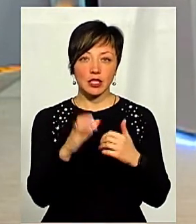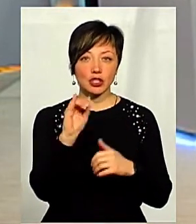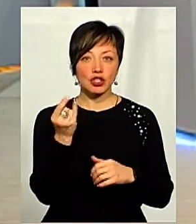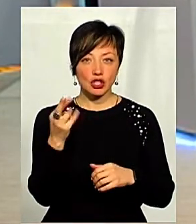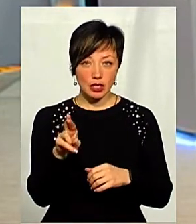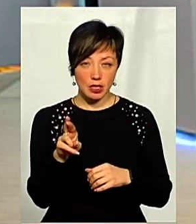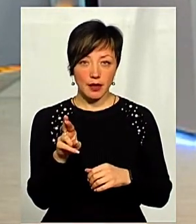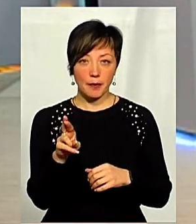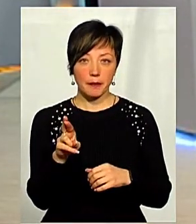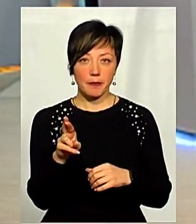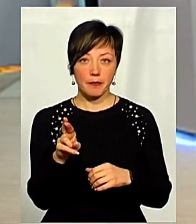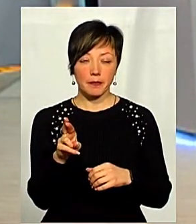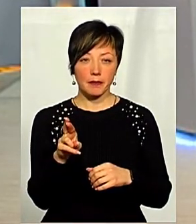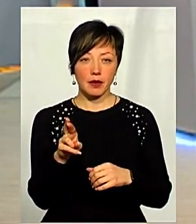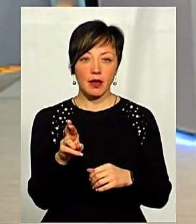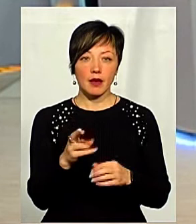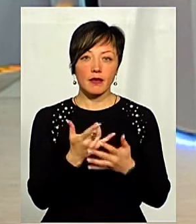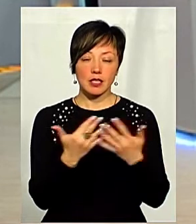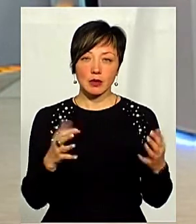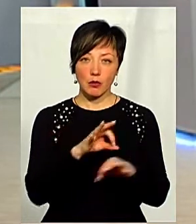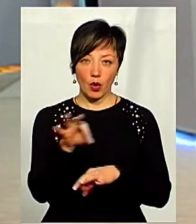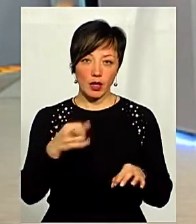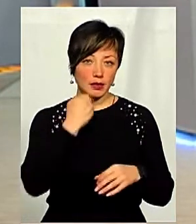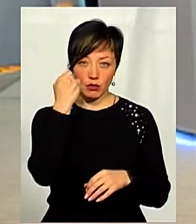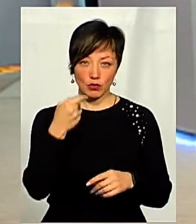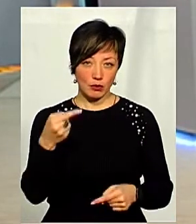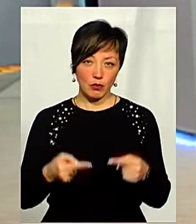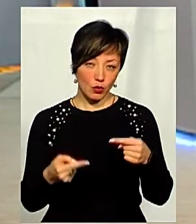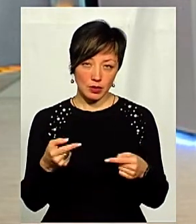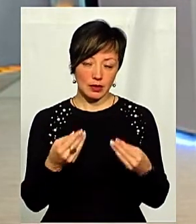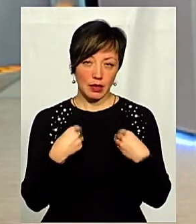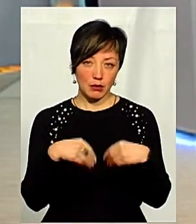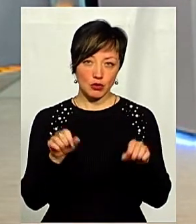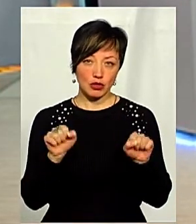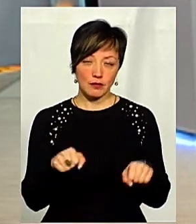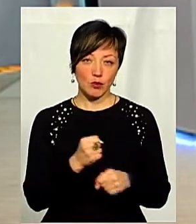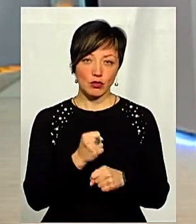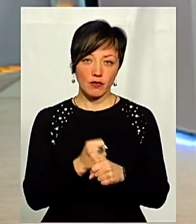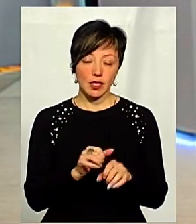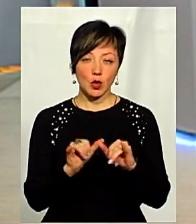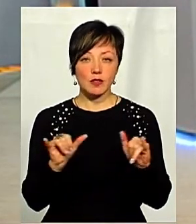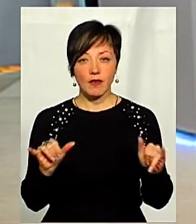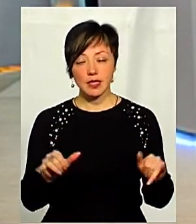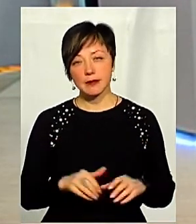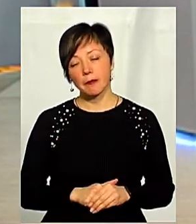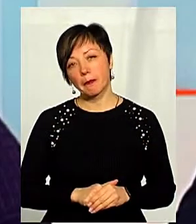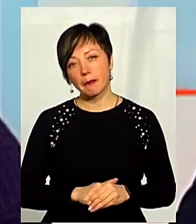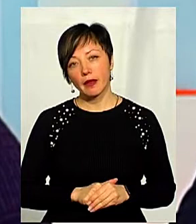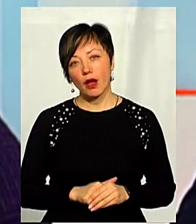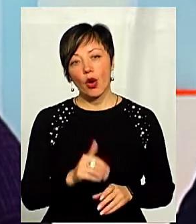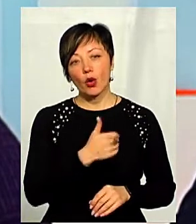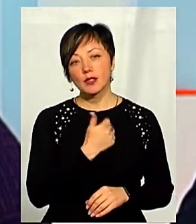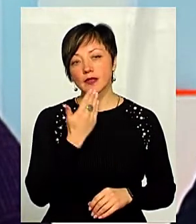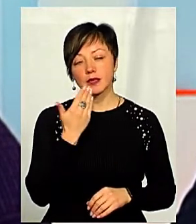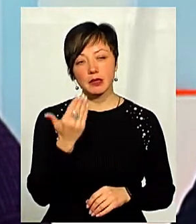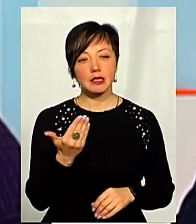була зустріч по медичних проєктах. Я вам дякую, що ви нам не заперечили, скажімо так, дали можливість працювати і розвиватися в цьому плані.